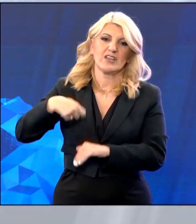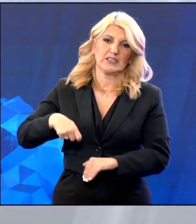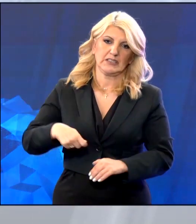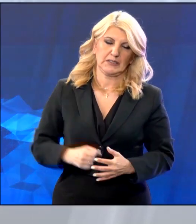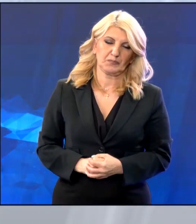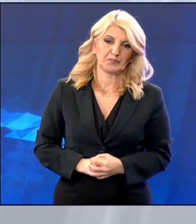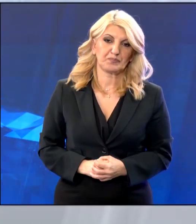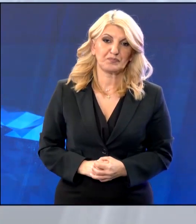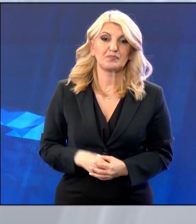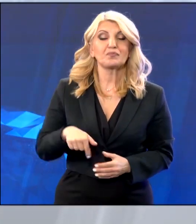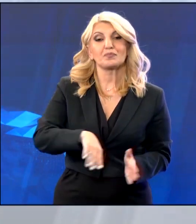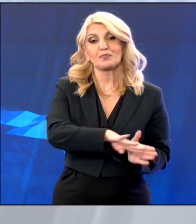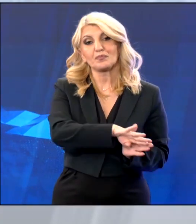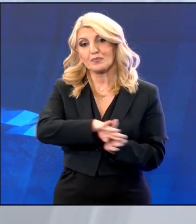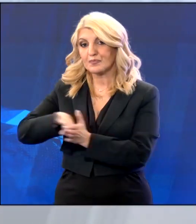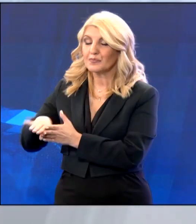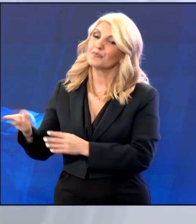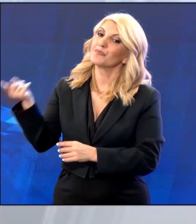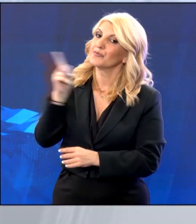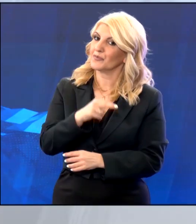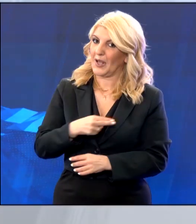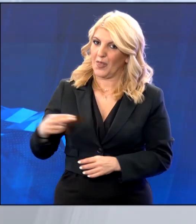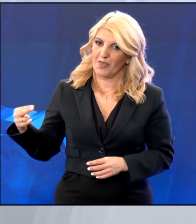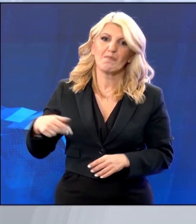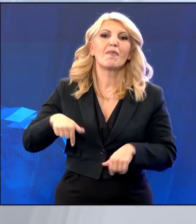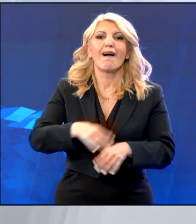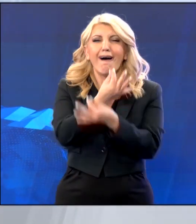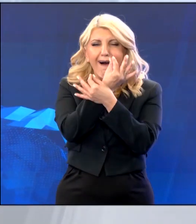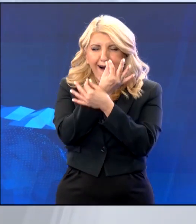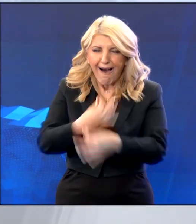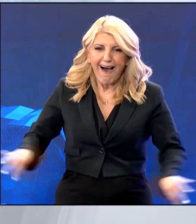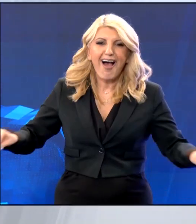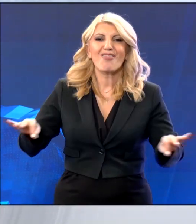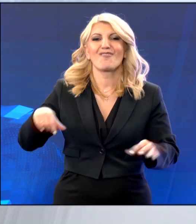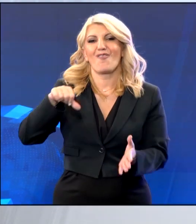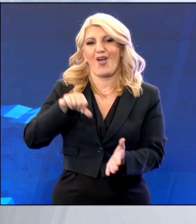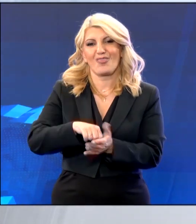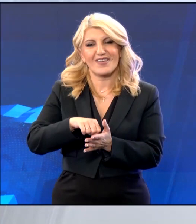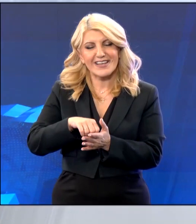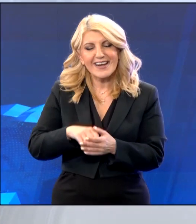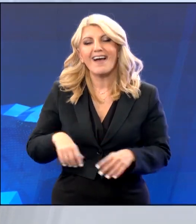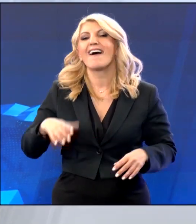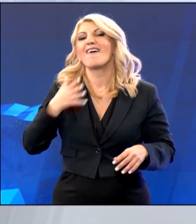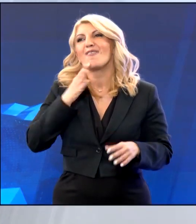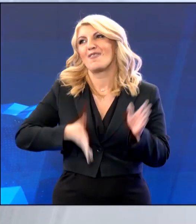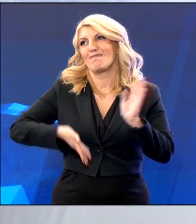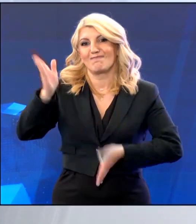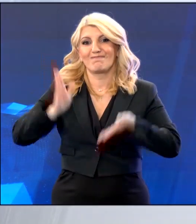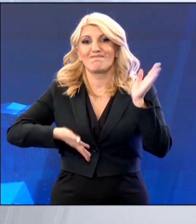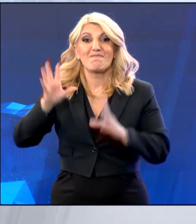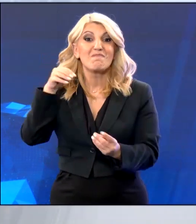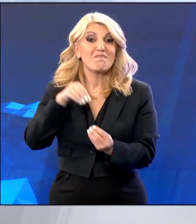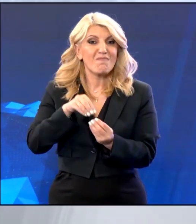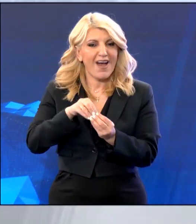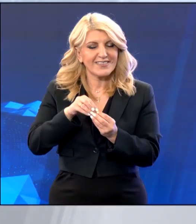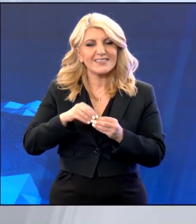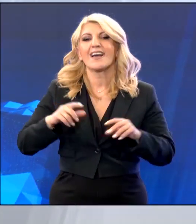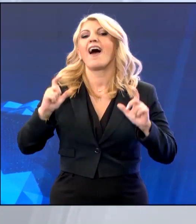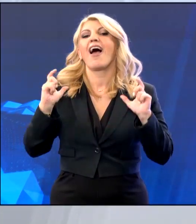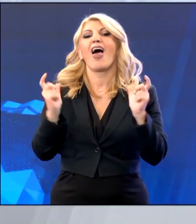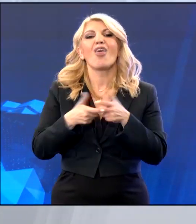Αλλάζουμε τελείως θέμα και κλίμα. Βιάζει η Αττική για το Πάσχα, κίνηση για γερά νεύρα από το πρωί σε Αττική Οδόκη Αθηνών Κορίνθου.